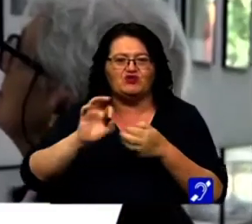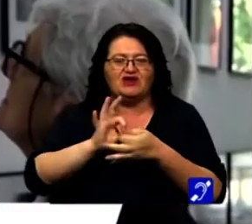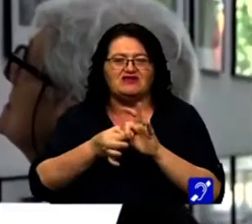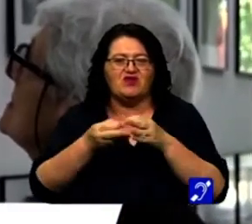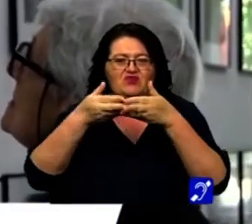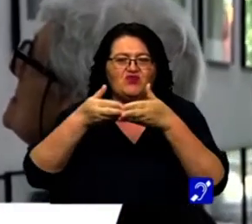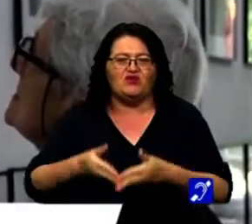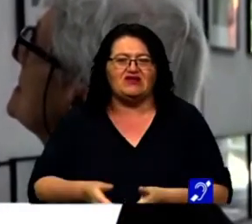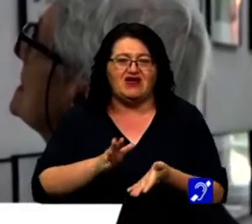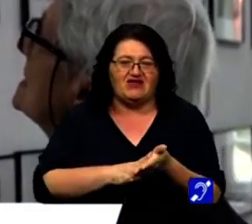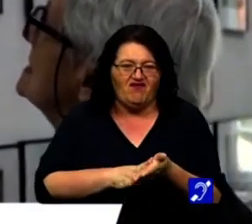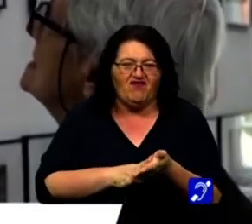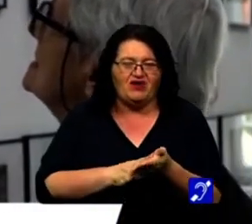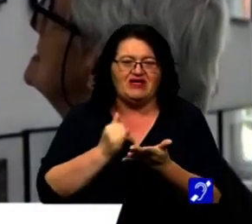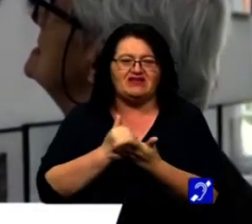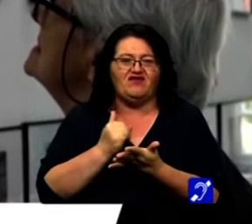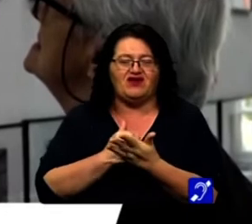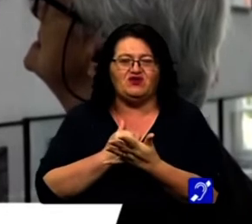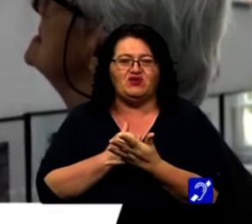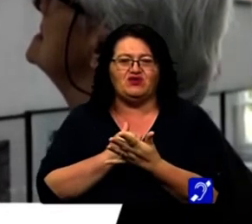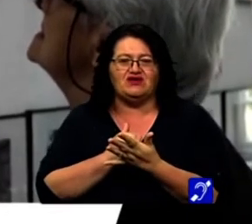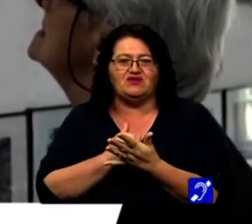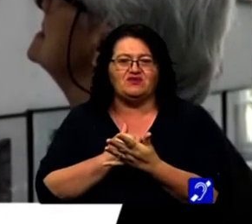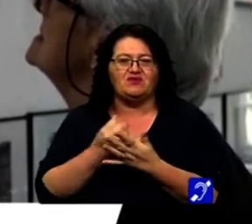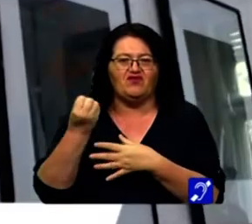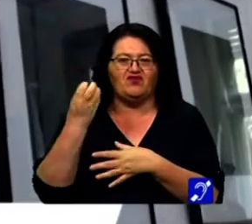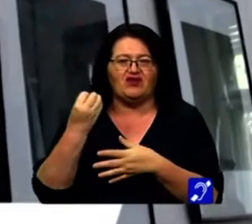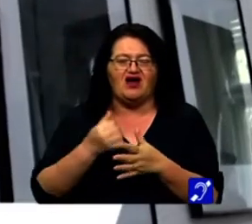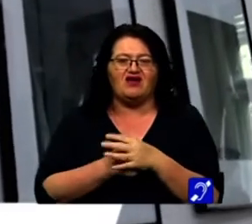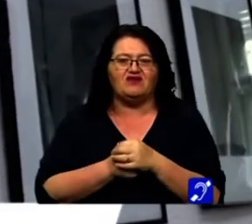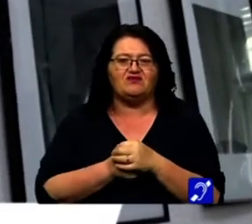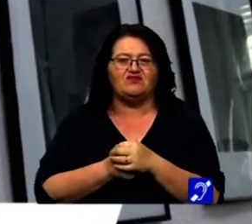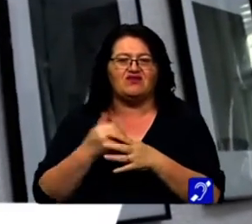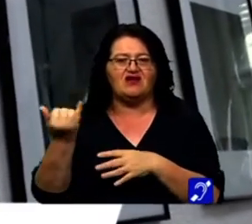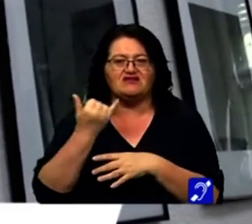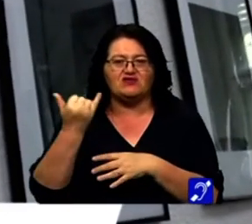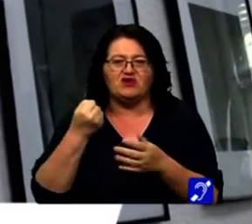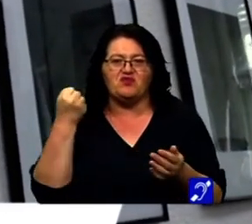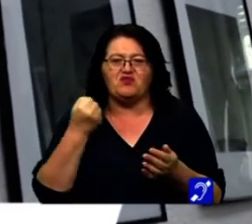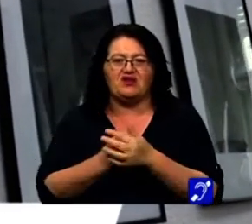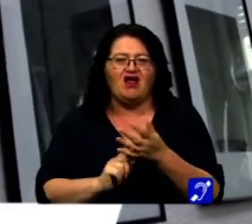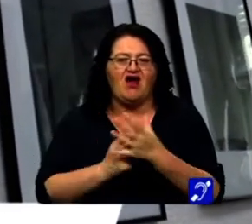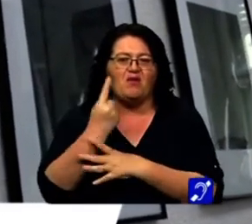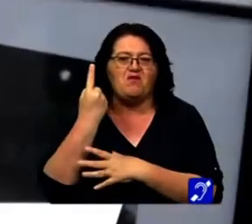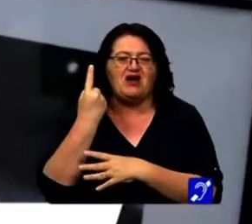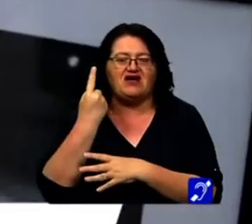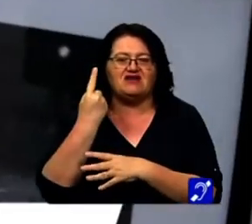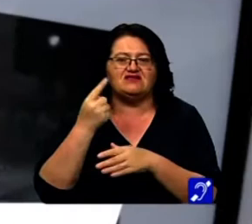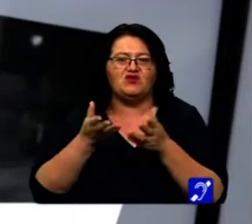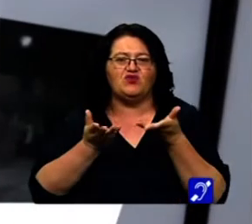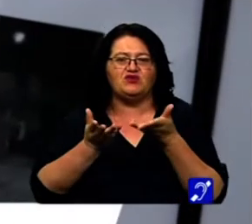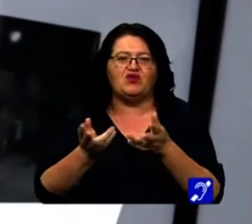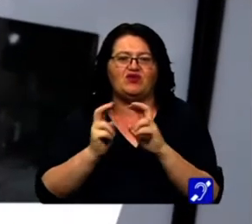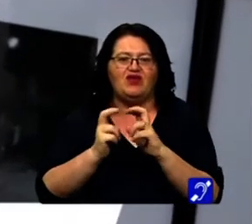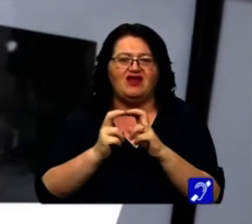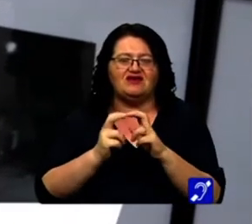înmormântarea, de fapt, a adevăratului furnal al istoriei până la avariția cuptorului